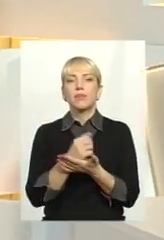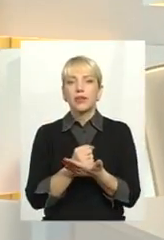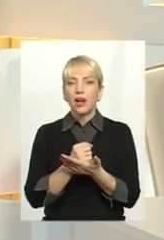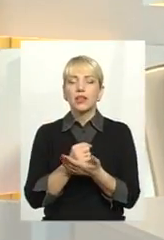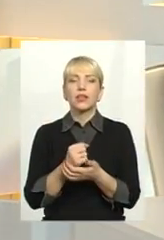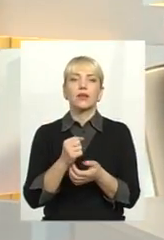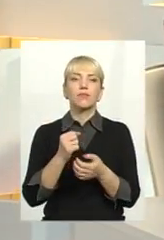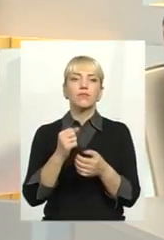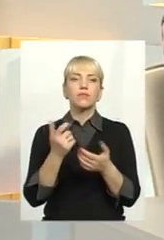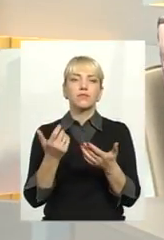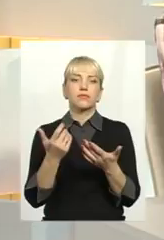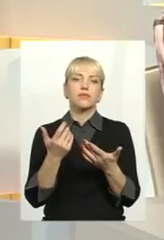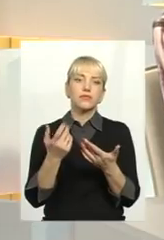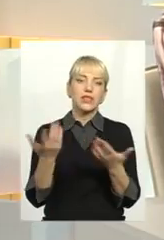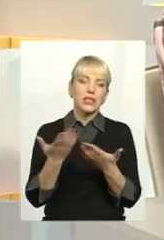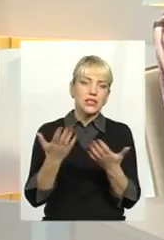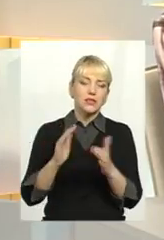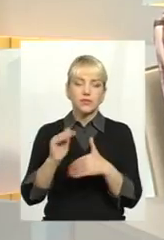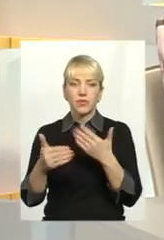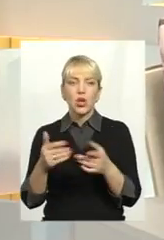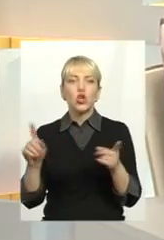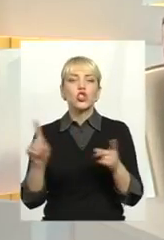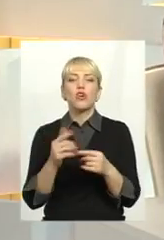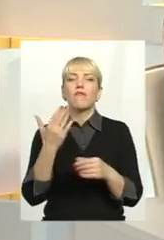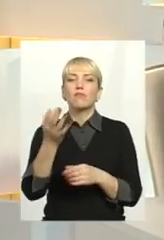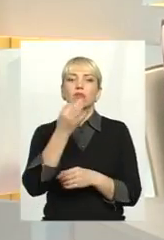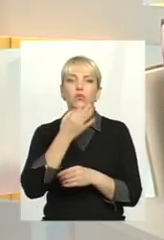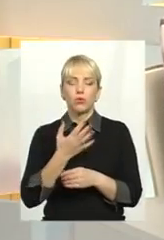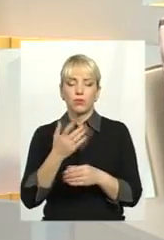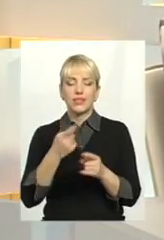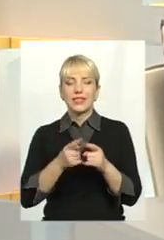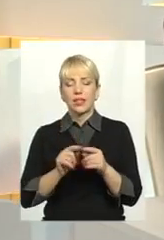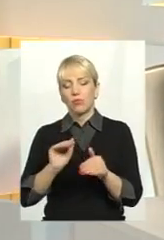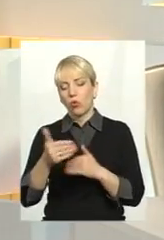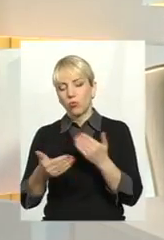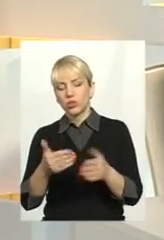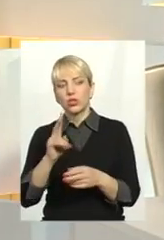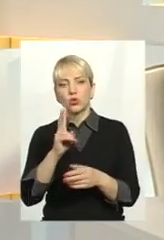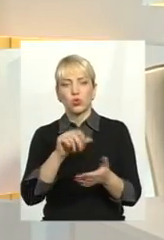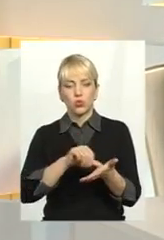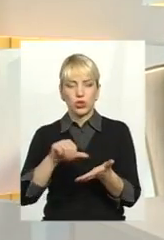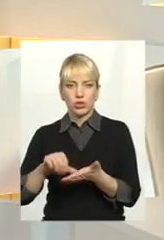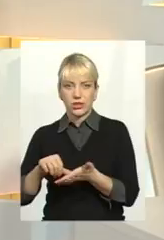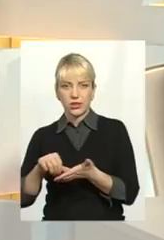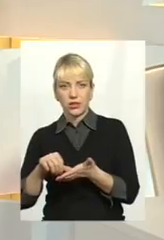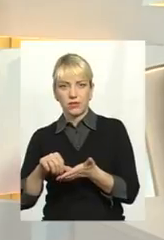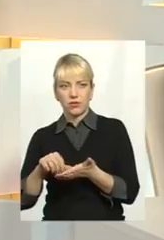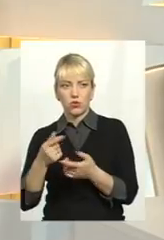вам найбільше, як фахівцю, імпонувало в тих пропозиціях, які пропонували учасники форуму?